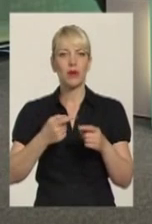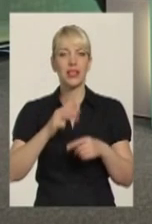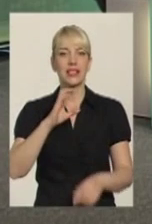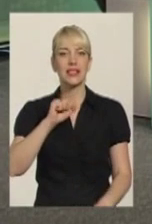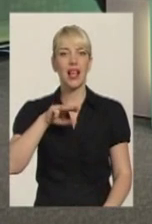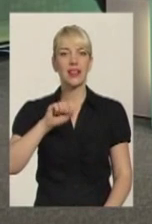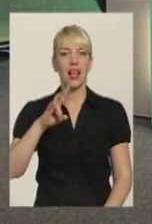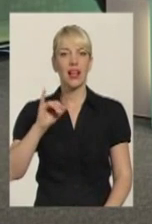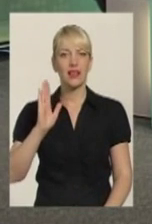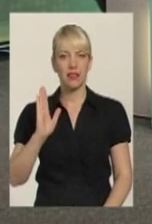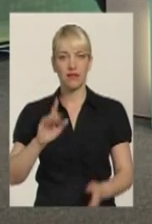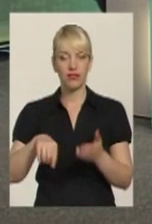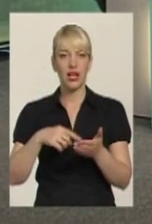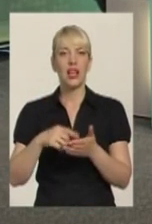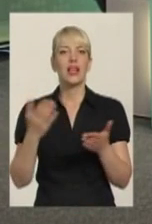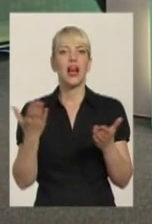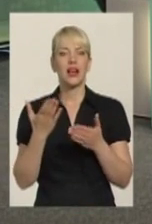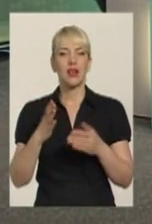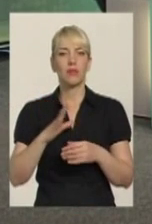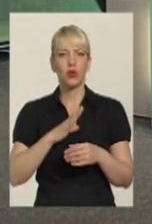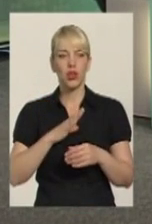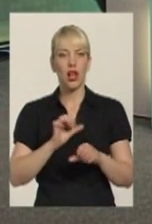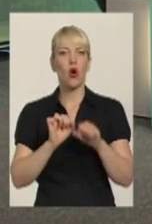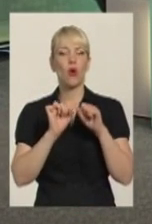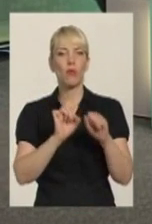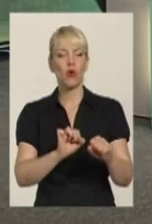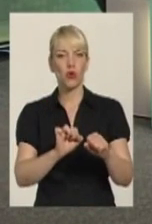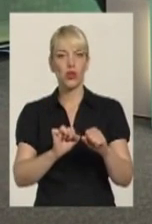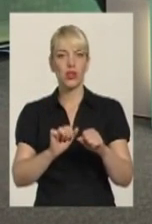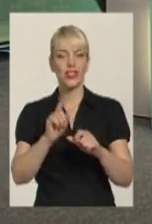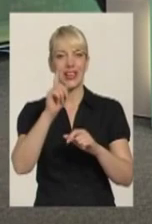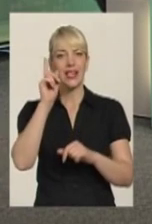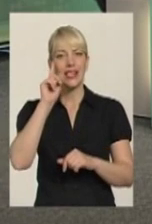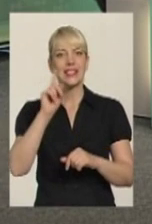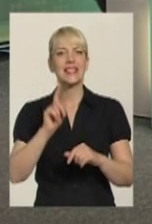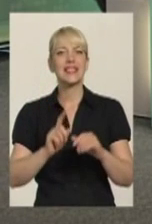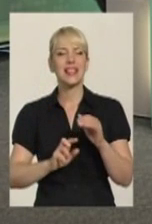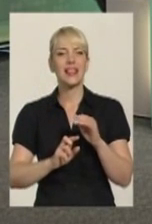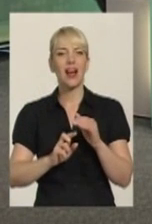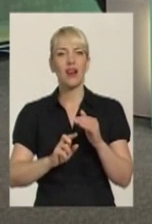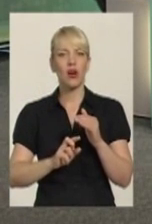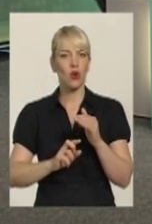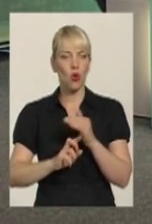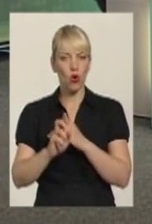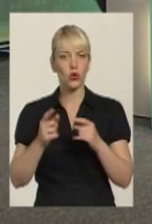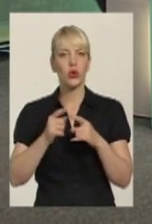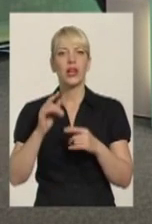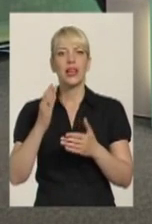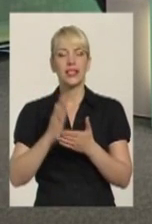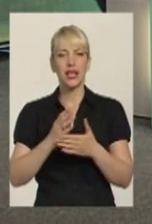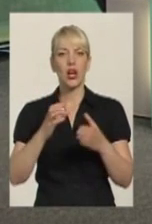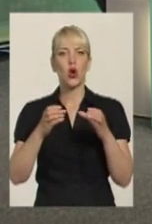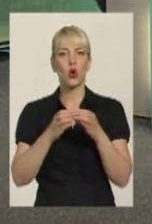Сатанові, яка була тут оборонною синагогою. І це дуже важливо. Є група інвесторів, яка